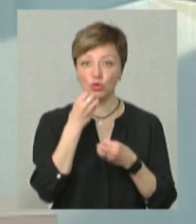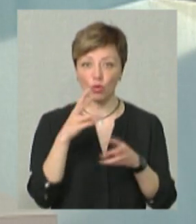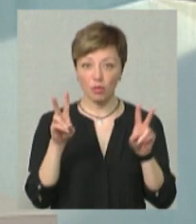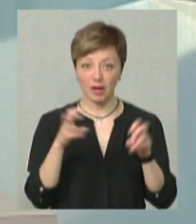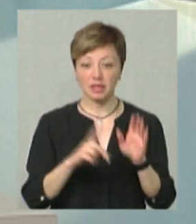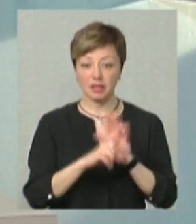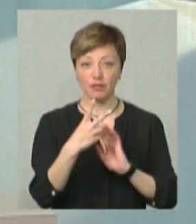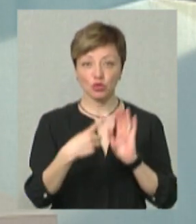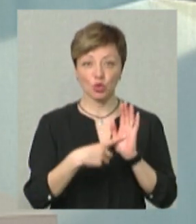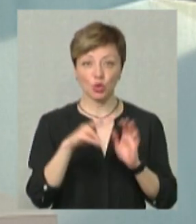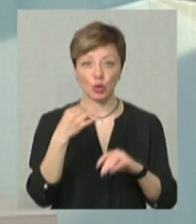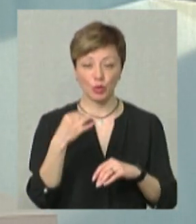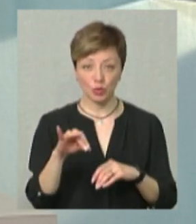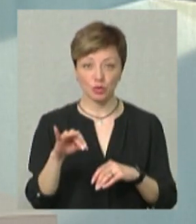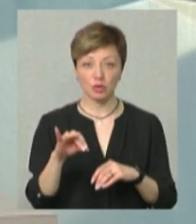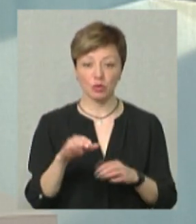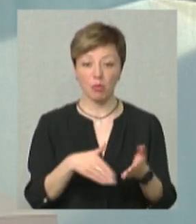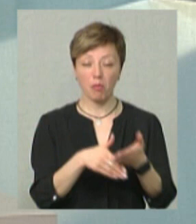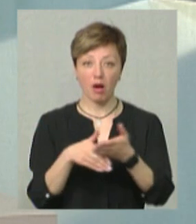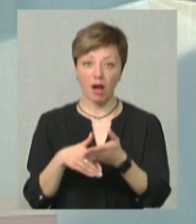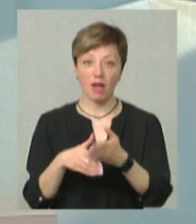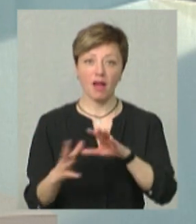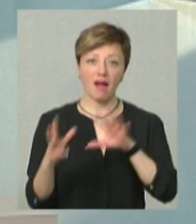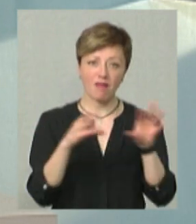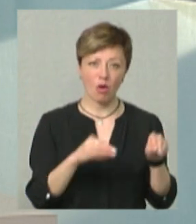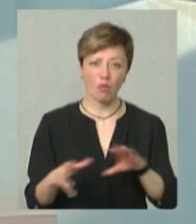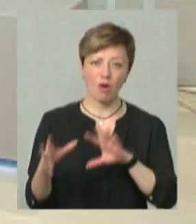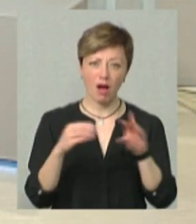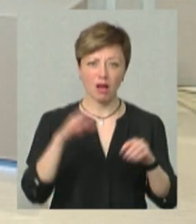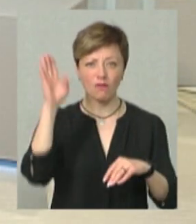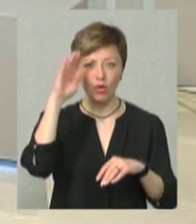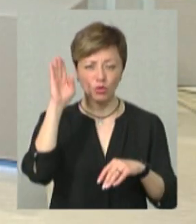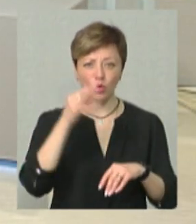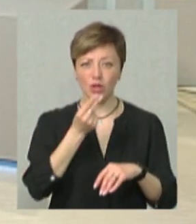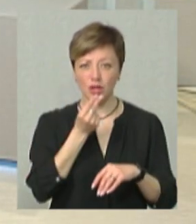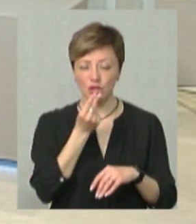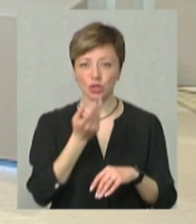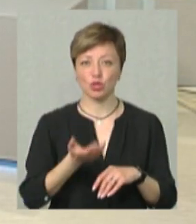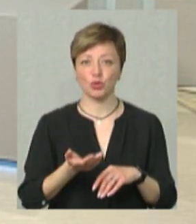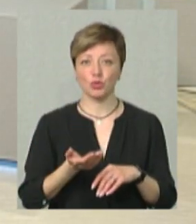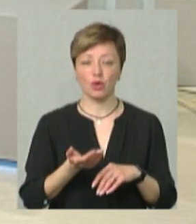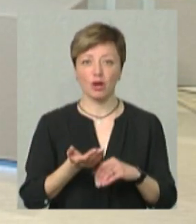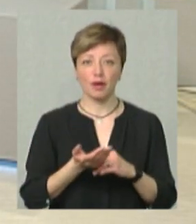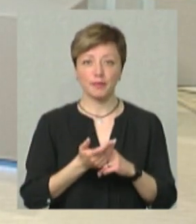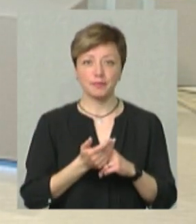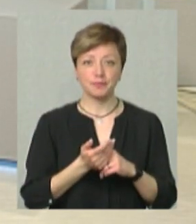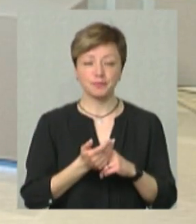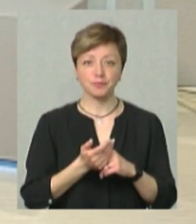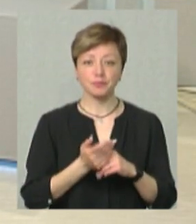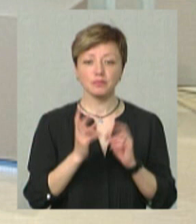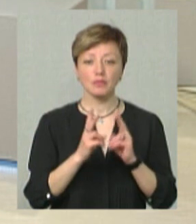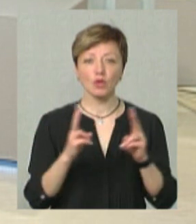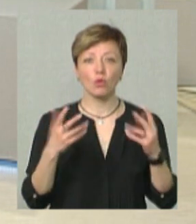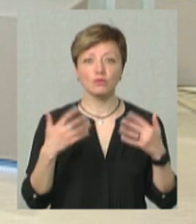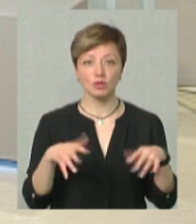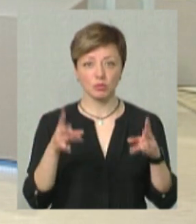лютого ми приєдналися, допомагали з евакуацією, водою, їжею, тим, хто